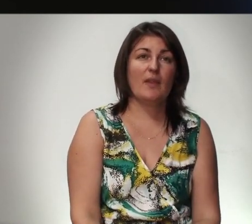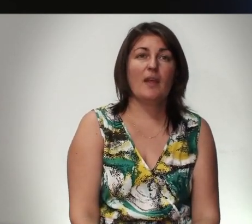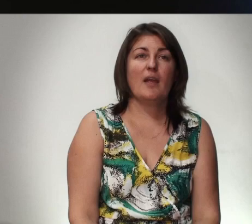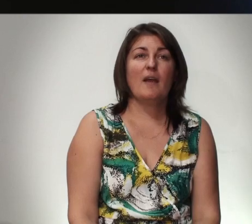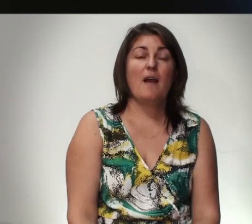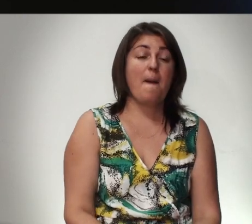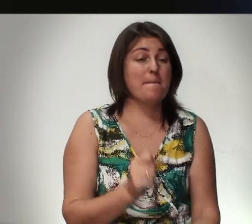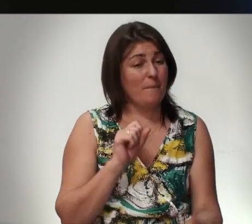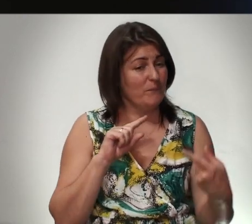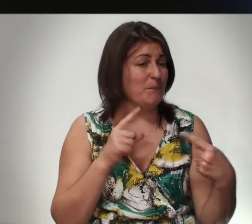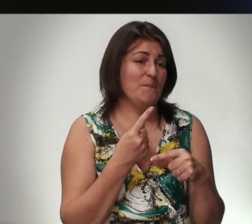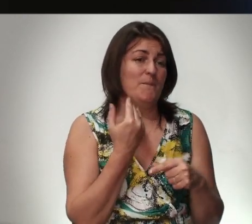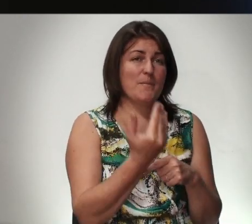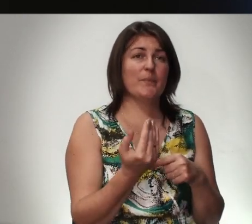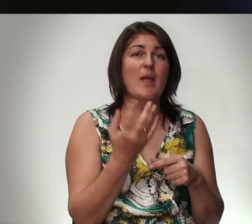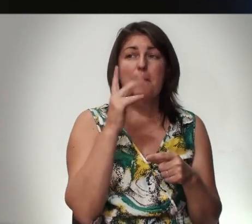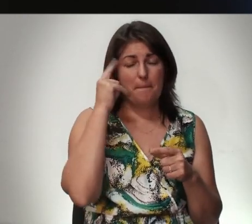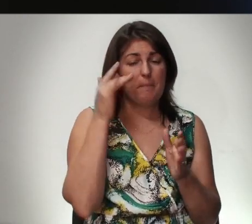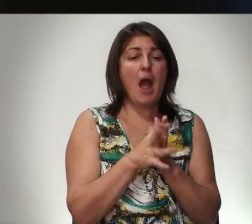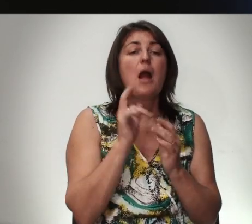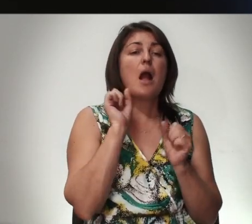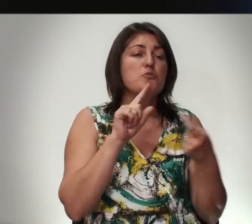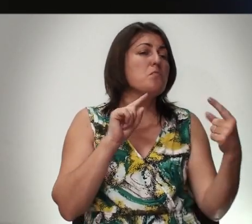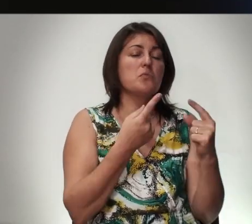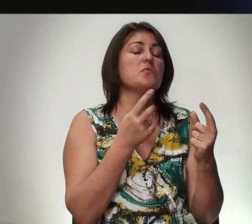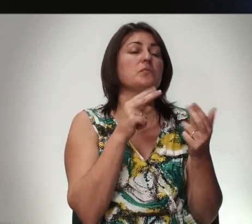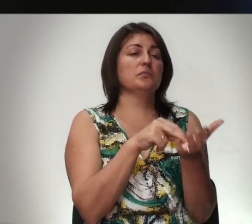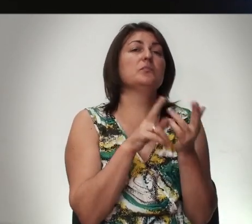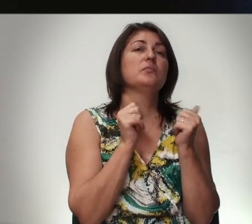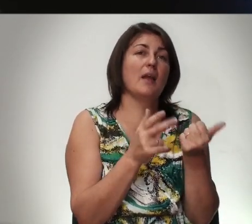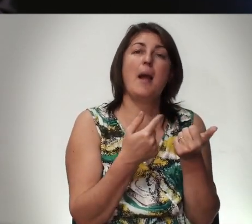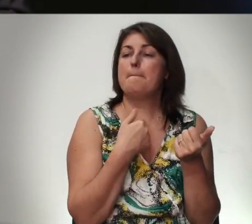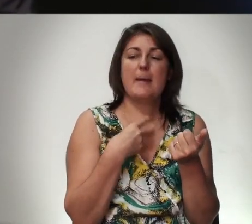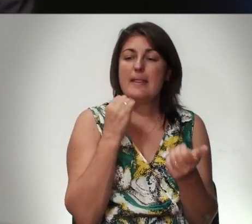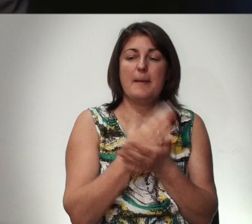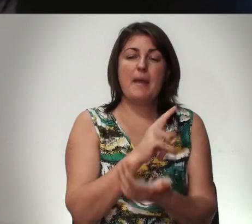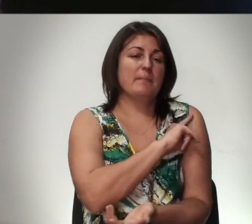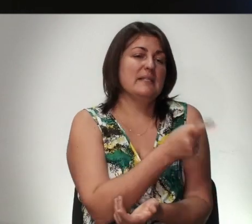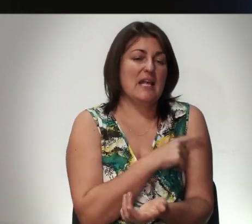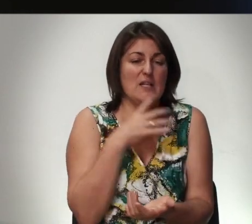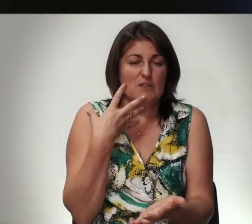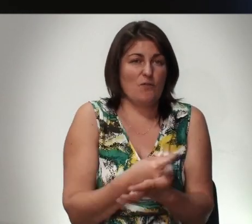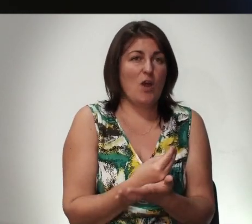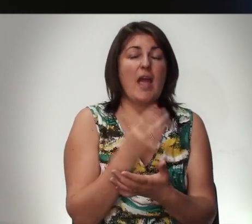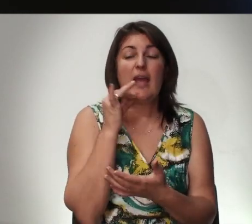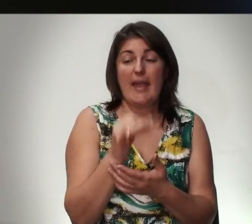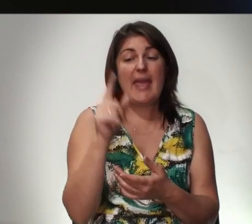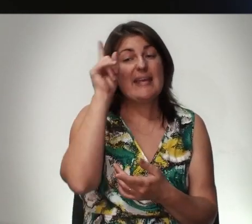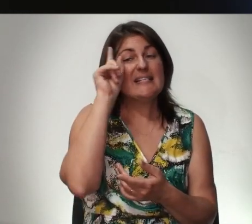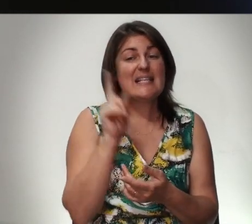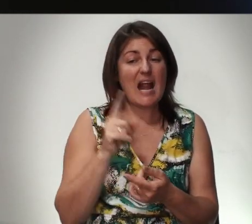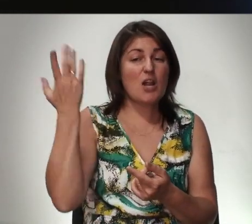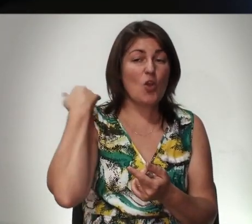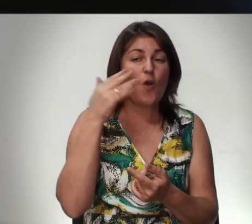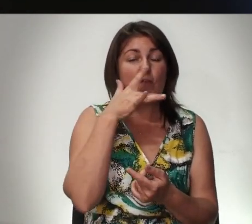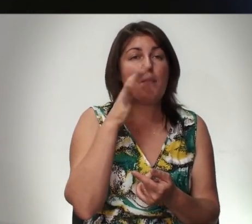Противостаньте ему Понимаете Как можно Противостать Мы не имеем Силы Своей собственной И Израиль На